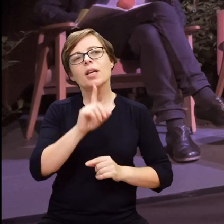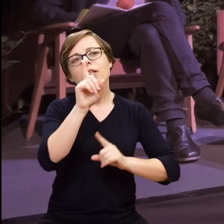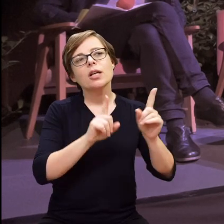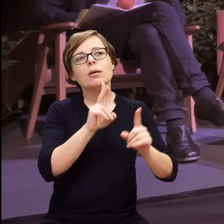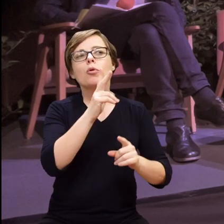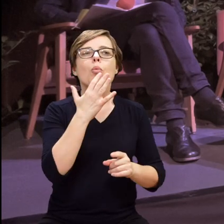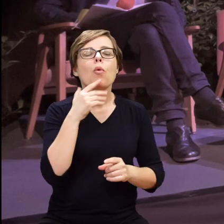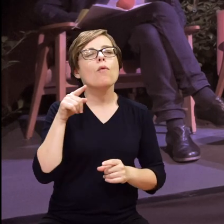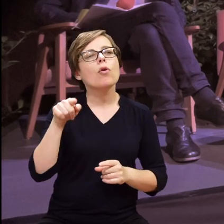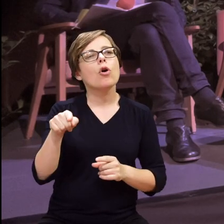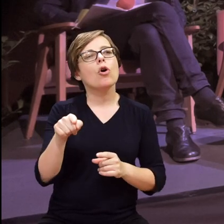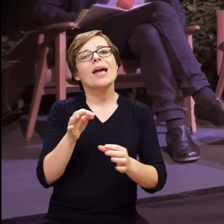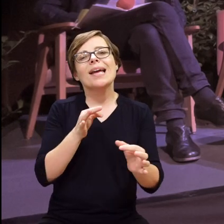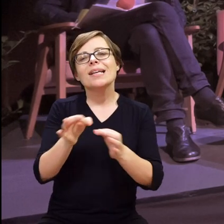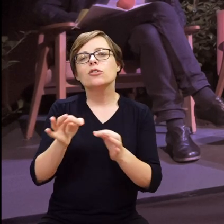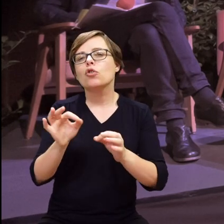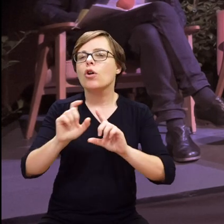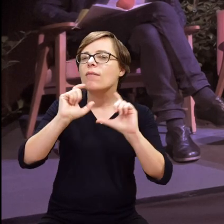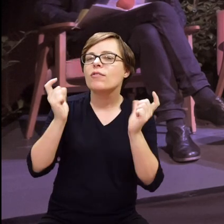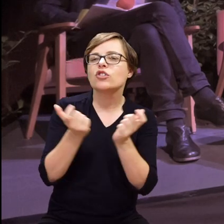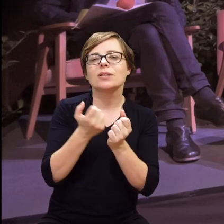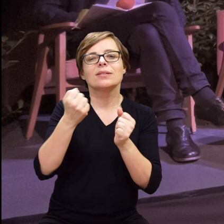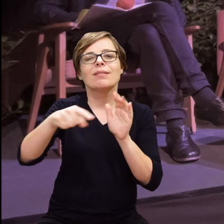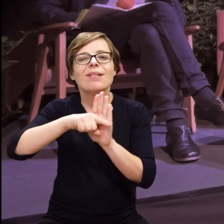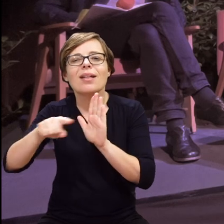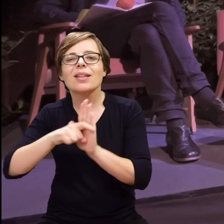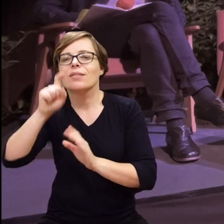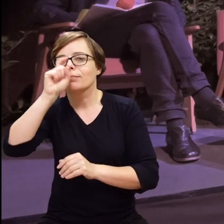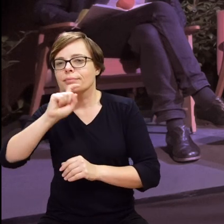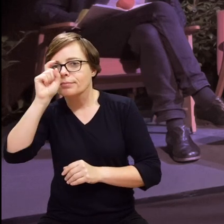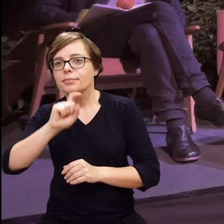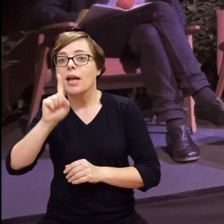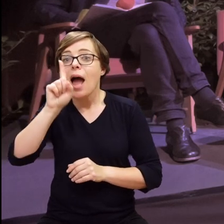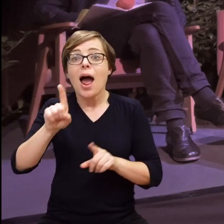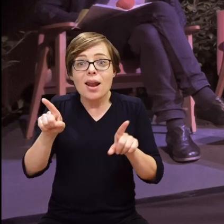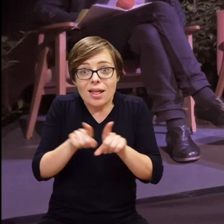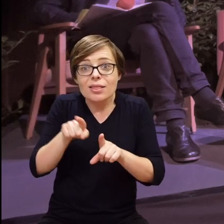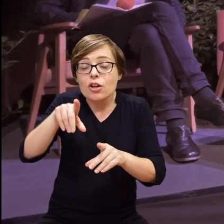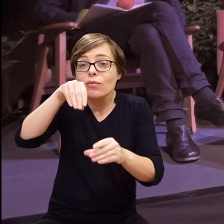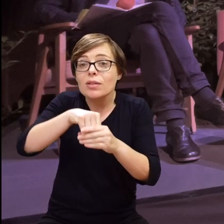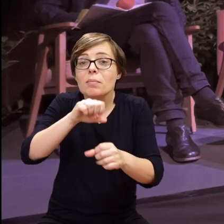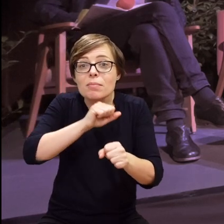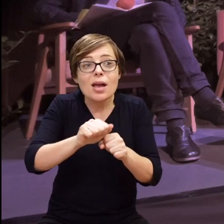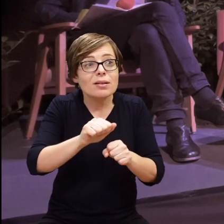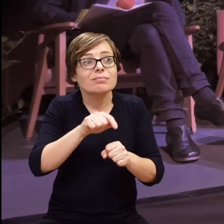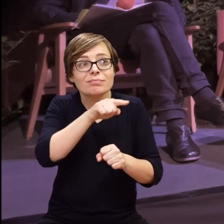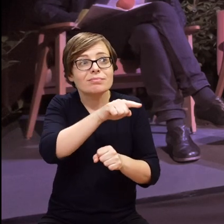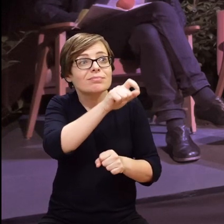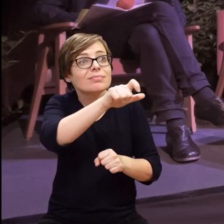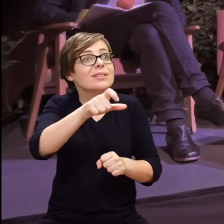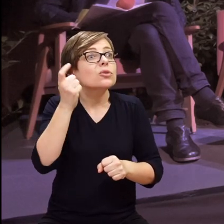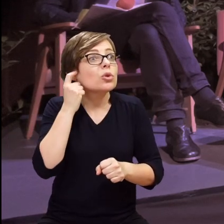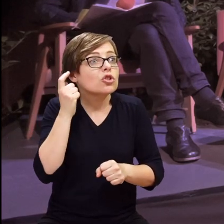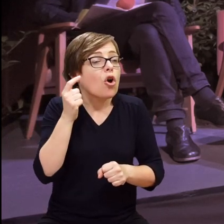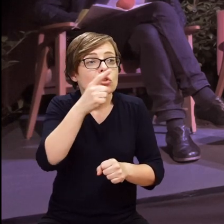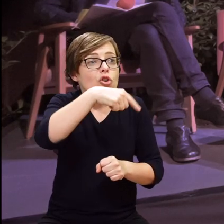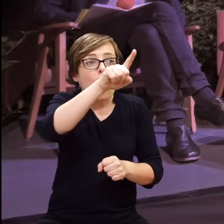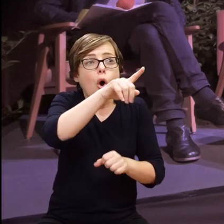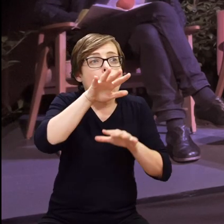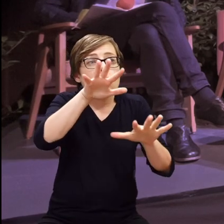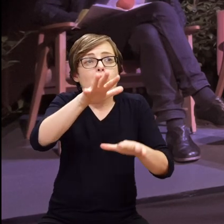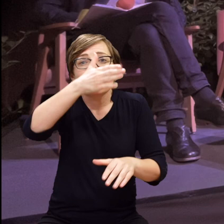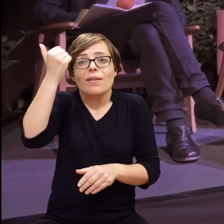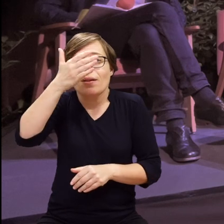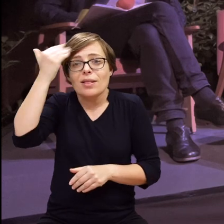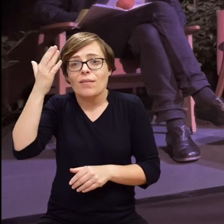Czasami tak słyszę, że to są takie historie, wszystkie bardzo złe, ale to jest opowieść też o słyszących, którzy tylu rzeczy nie wiedzą, że